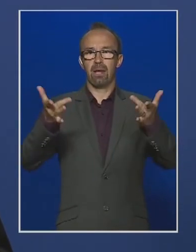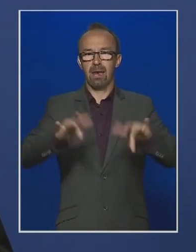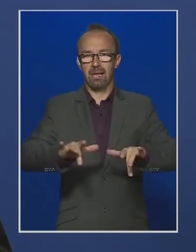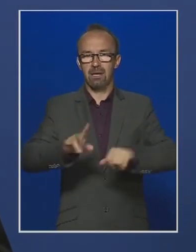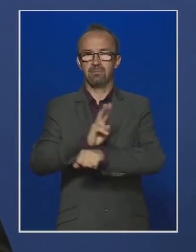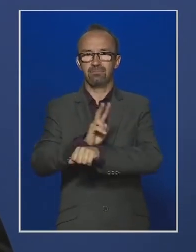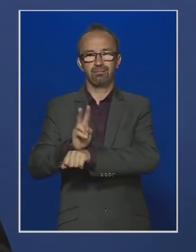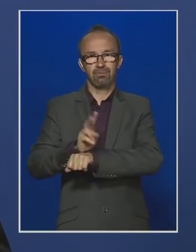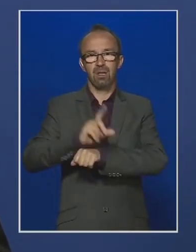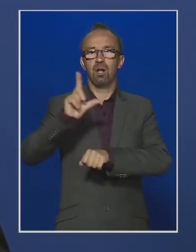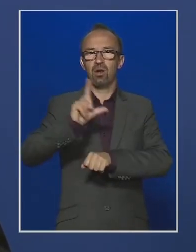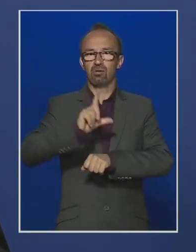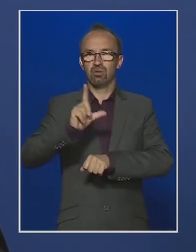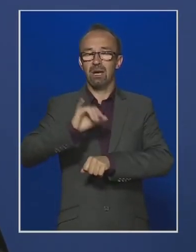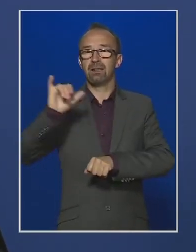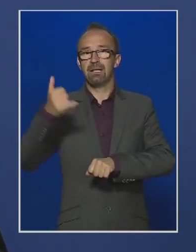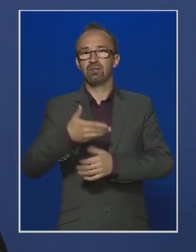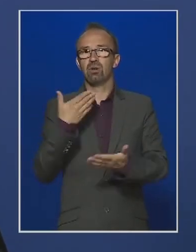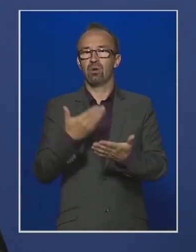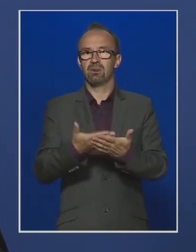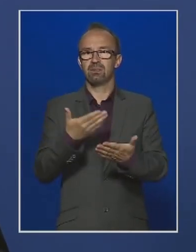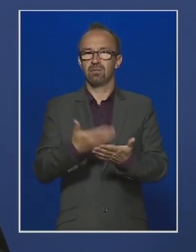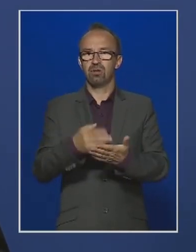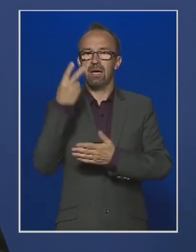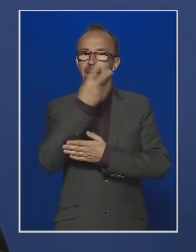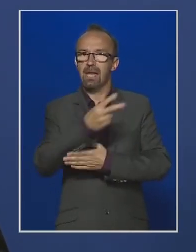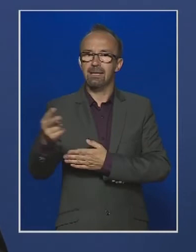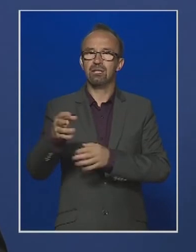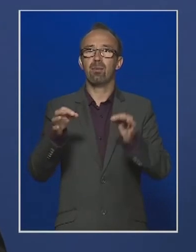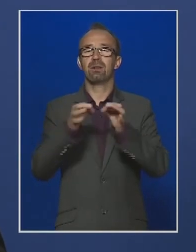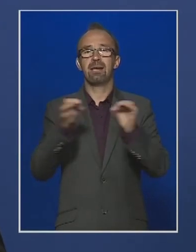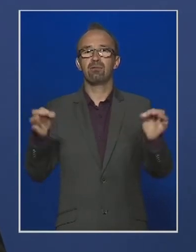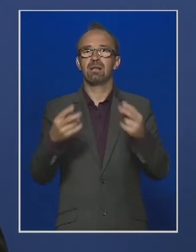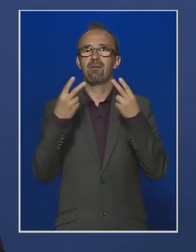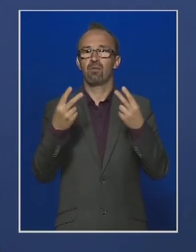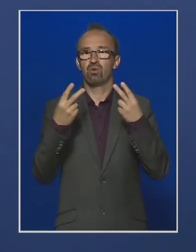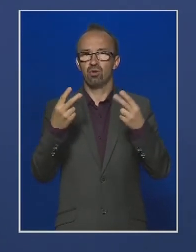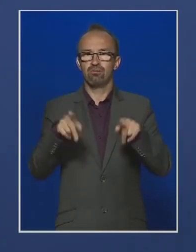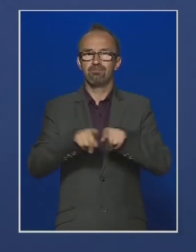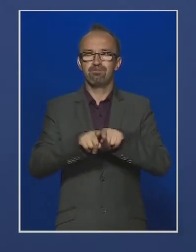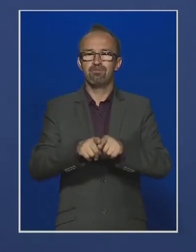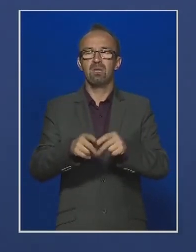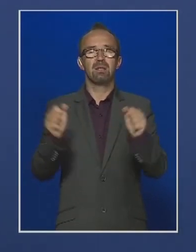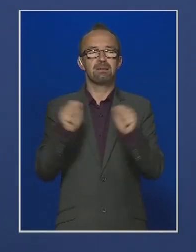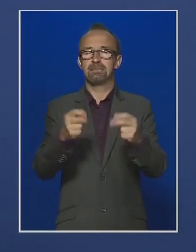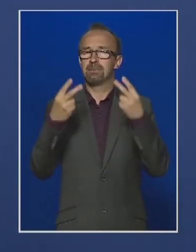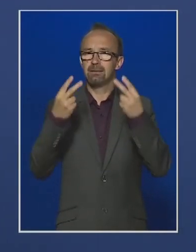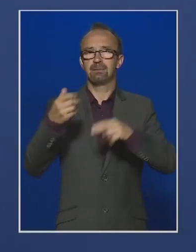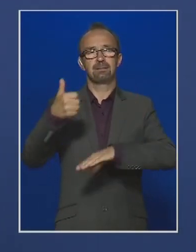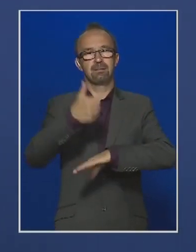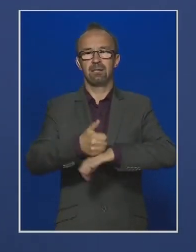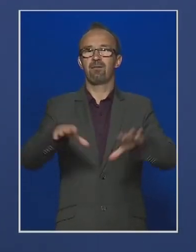felügyelik a lakosság és a gazdaság ellátásában nélkülözhetetlen, úgynevezett létfontosságú